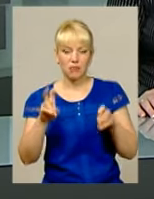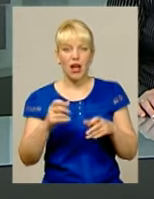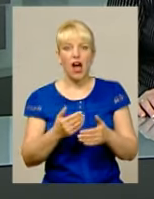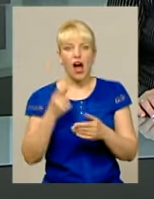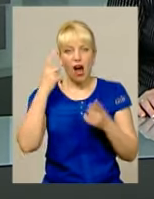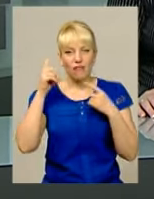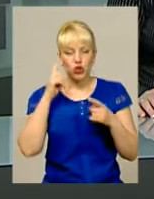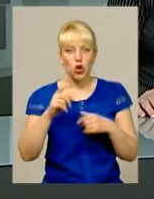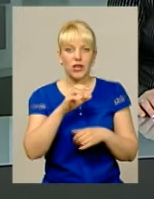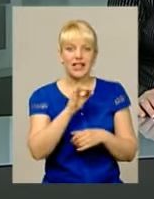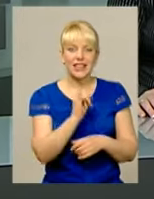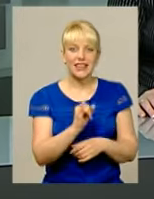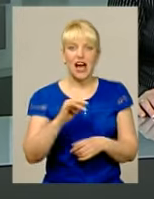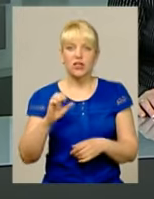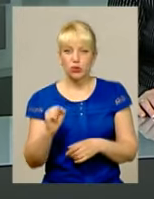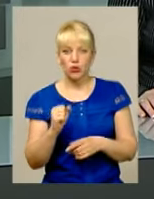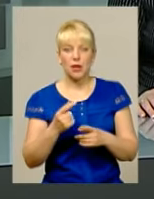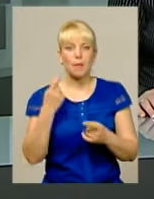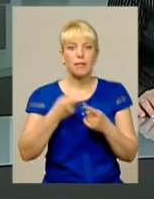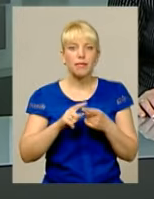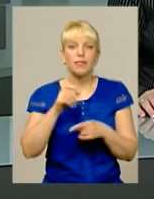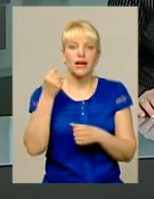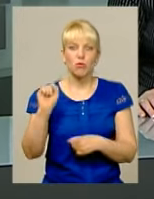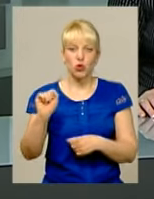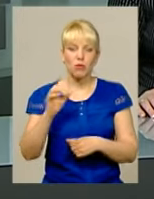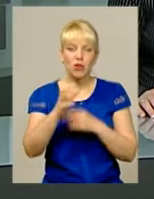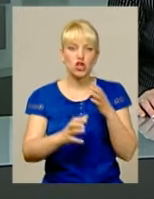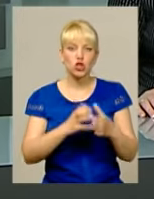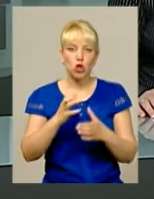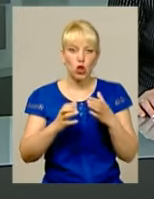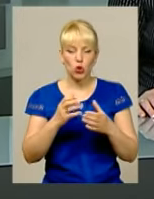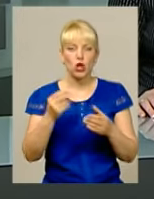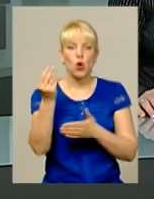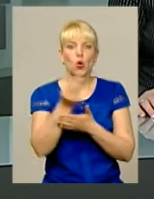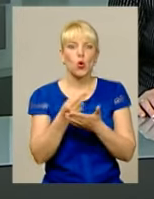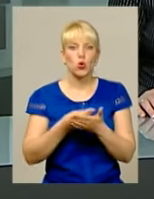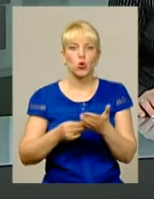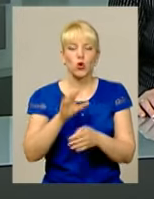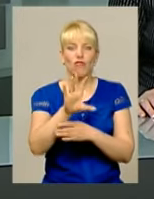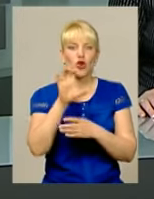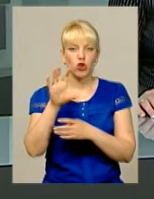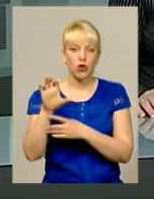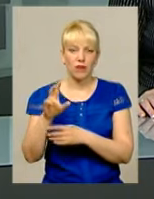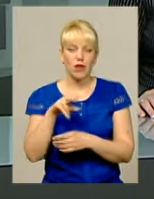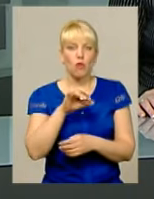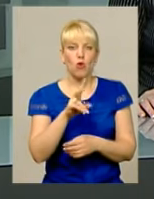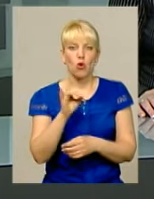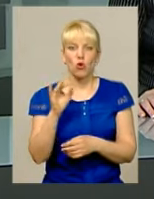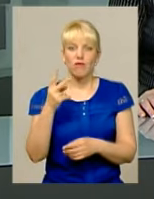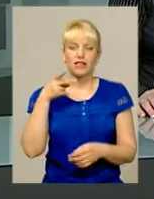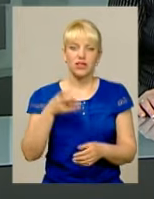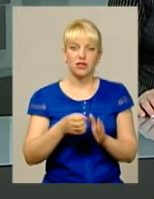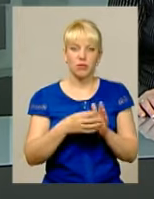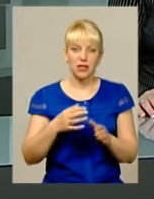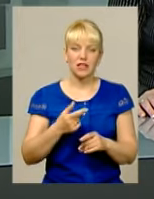киянки Інна Оскольська Переможець міжнародного салону художньої фотографії «Фотовернісаж на покрову-2015»